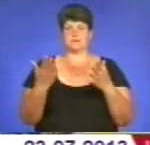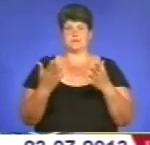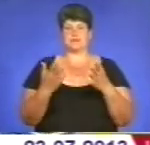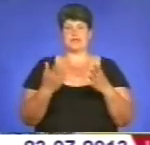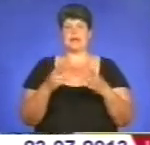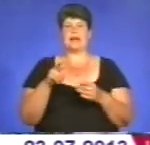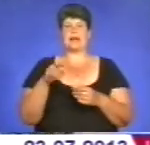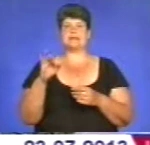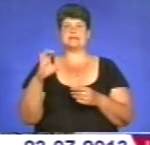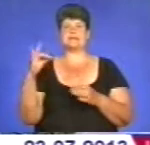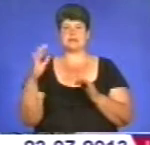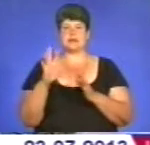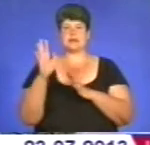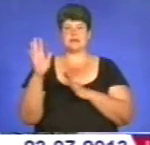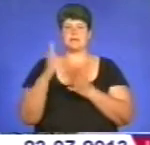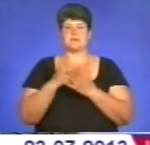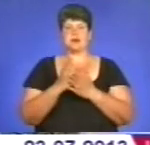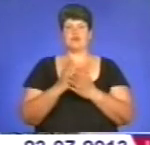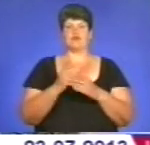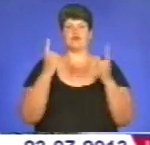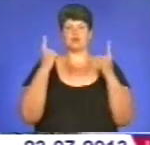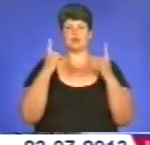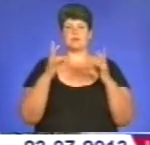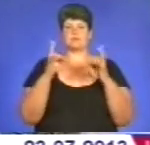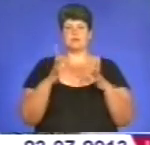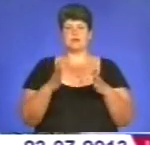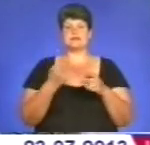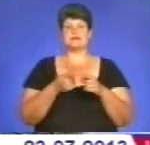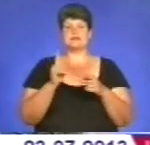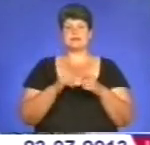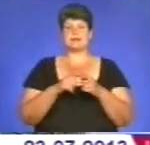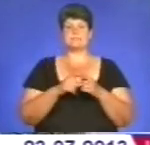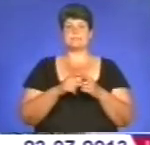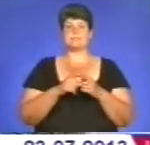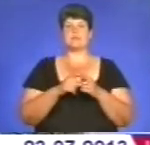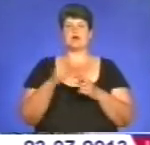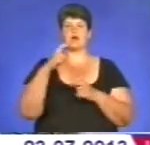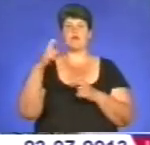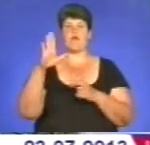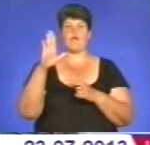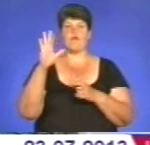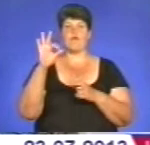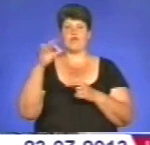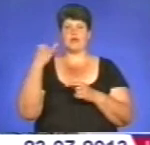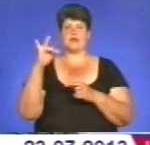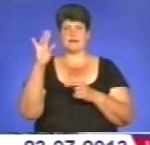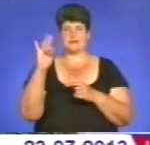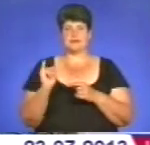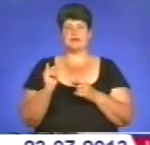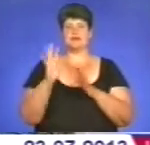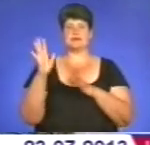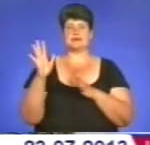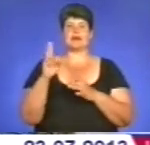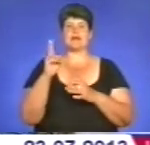Ліси, які мають більш невисоку пожежну небезпеку, зосережені на території Півночої області, це хвойні насадження на території Кременецького,